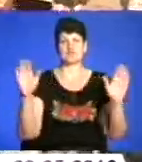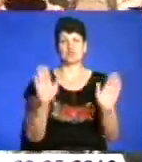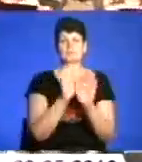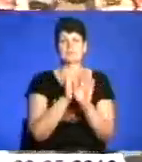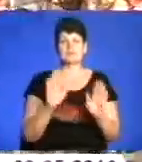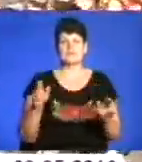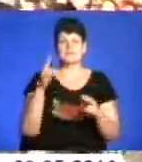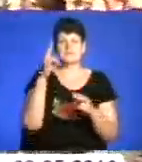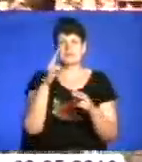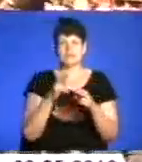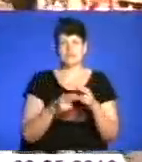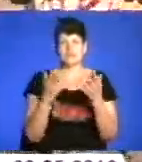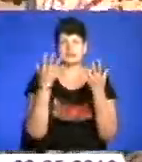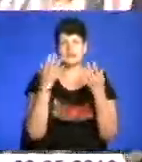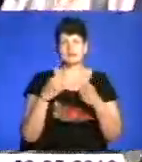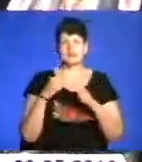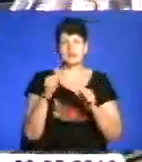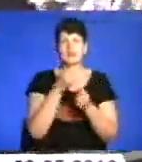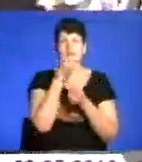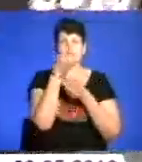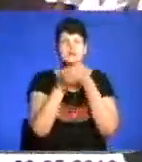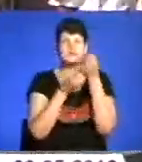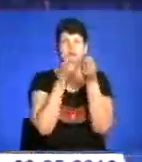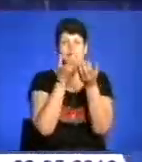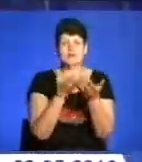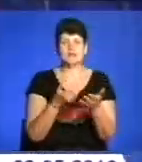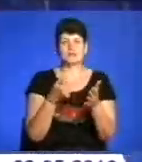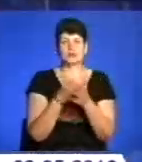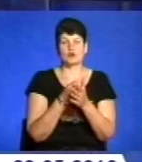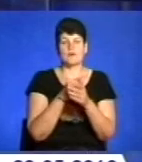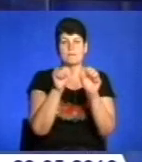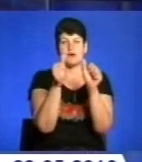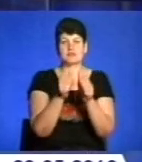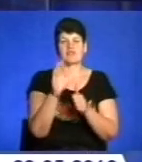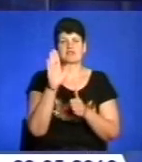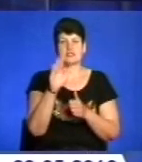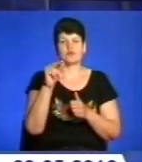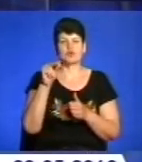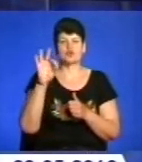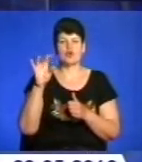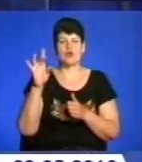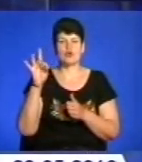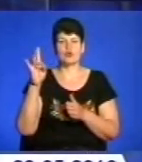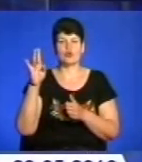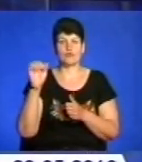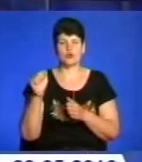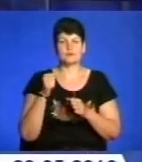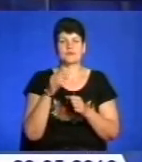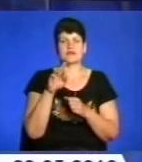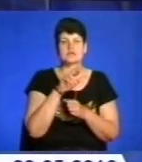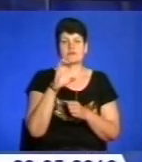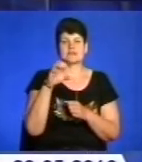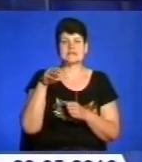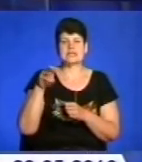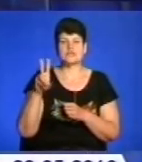Завершили відзначення Дня Героїв покладанням квітів до пам'ятників В'ячеславу Чорноволу, Степану Бандері, Ярославу Стецьку, героям Небесної Сотні